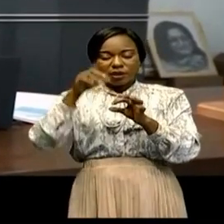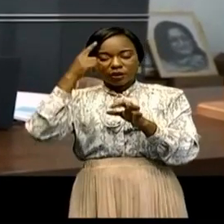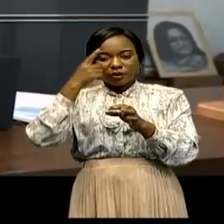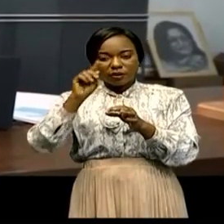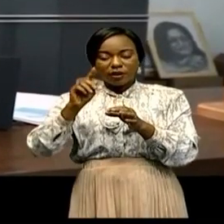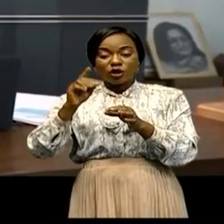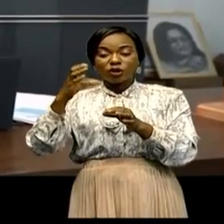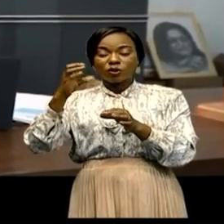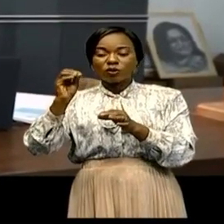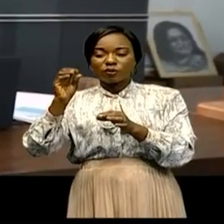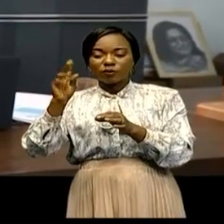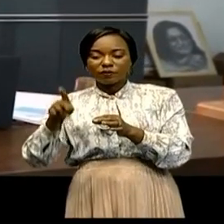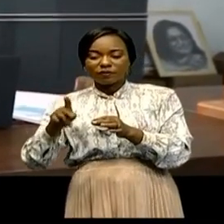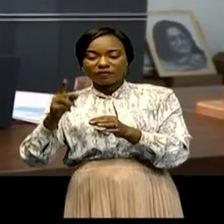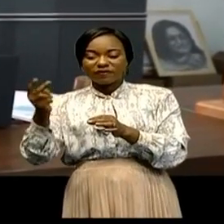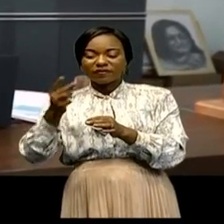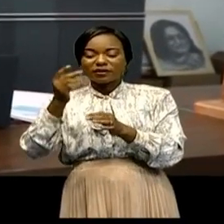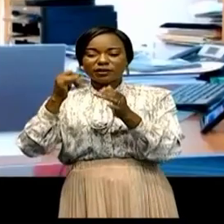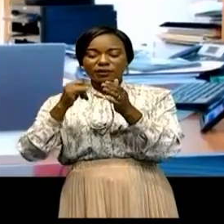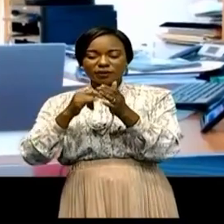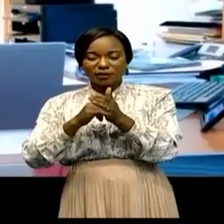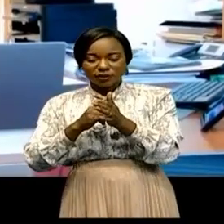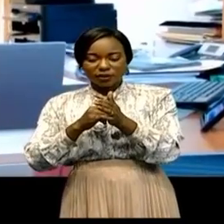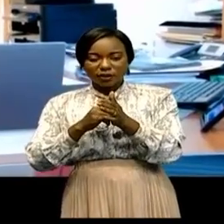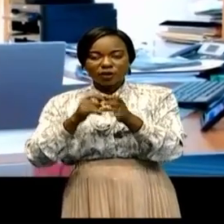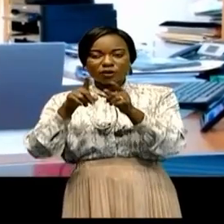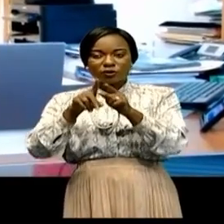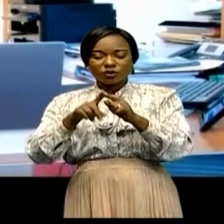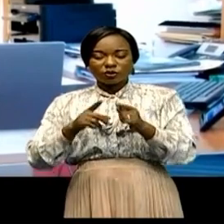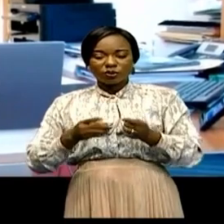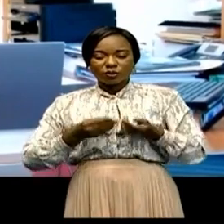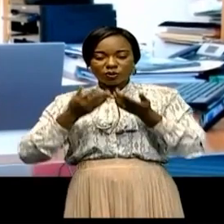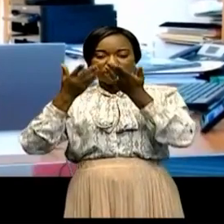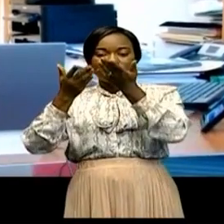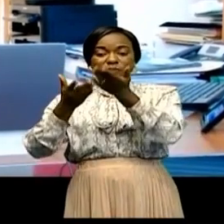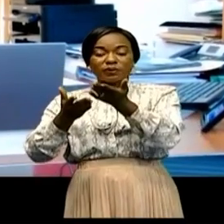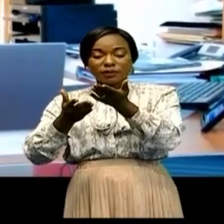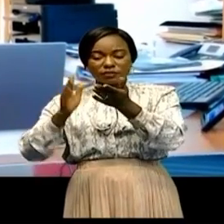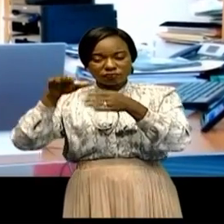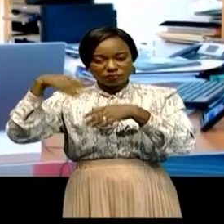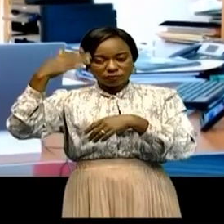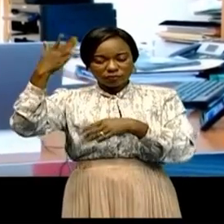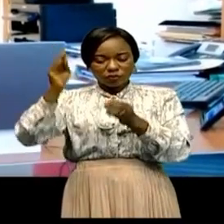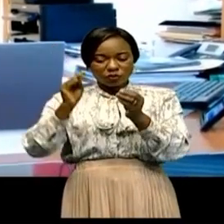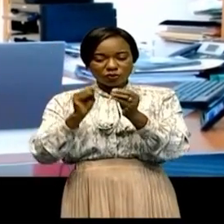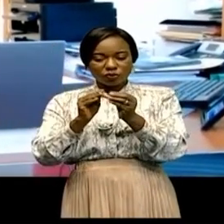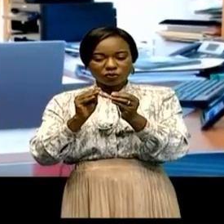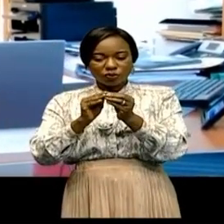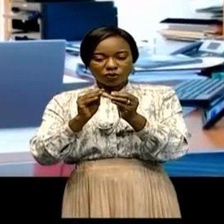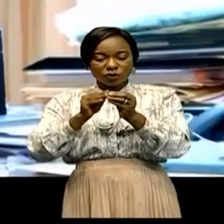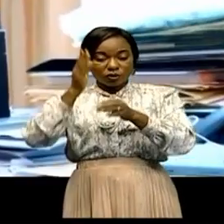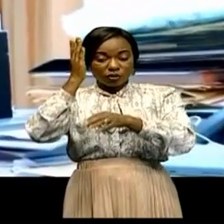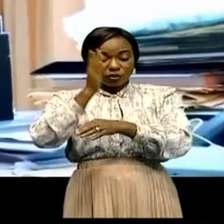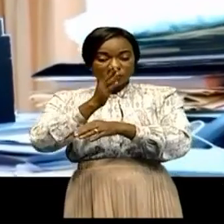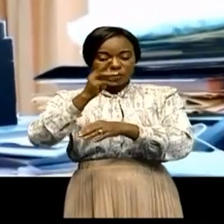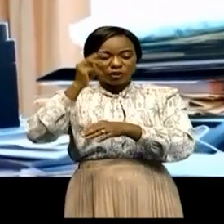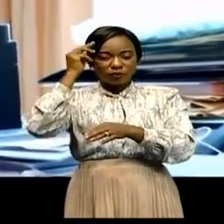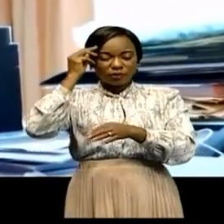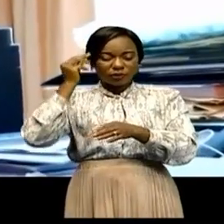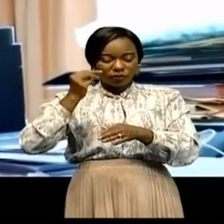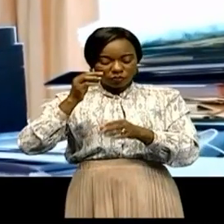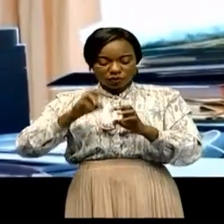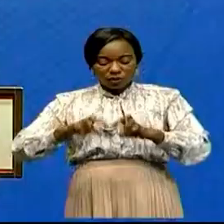-COP27 en République démocratique du Congo sera présenté dans le prochain jour au Conseil de ministre pour examen et adoption.